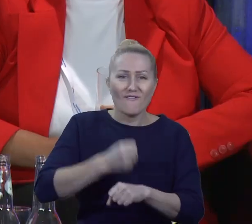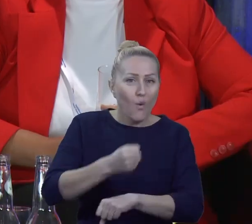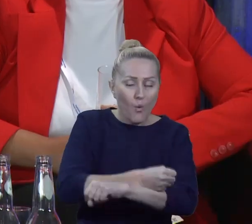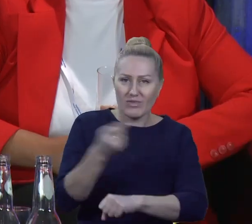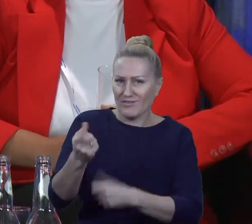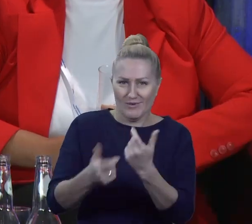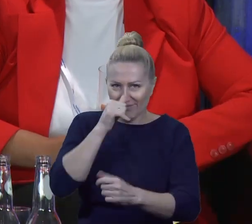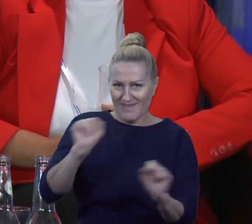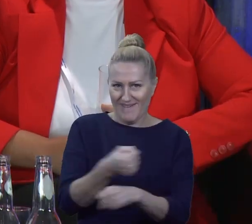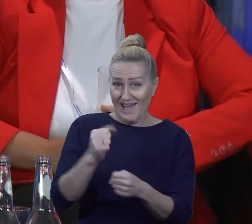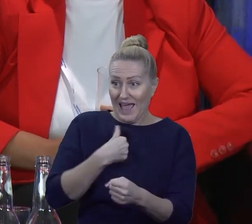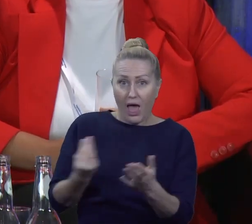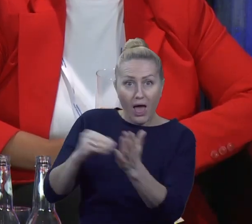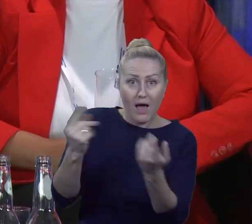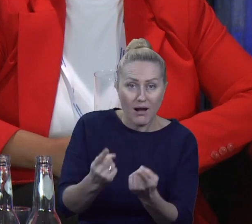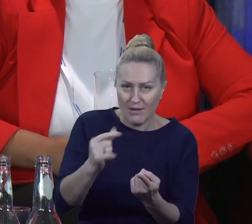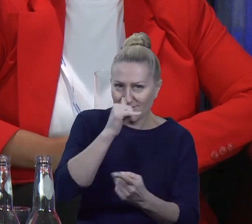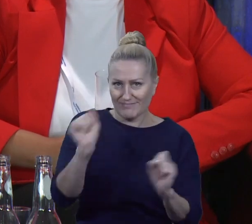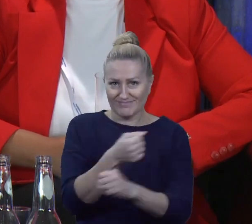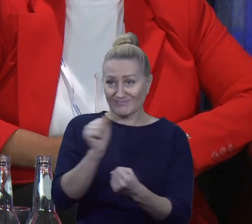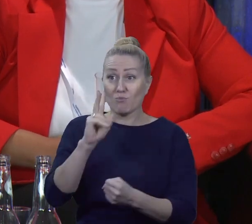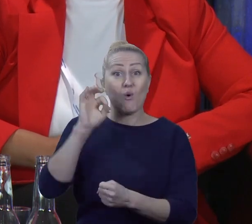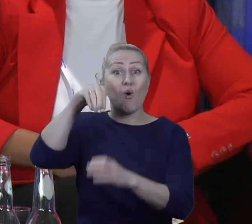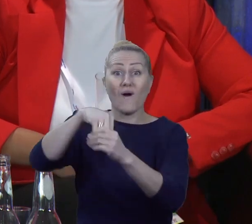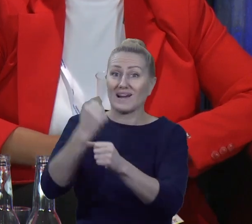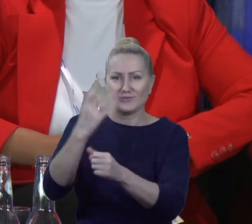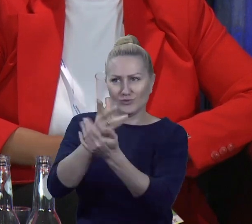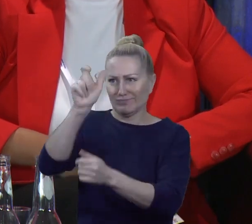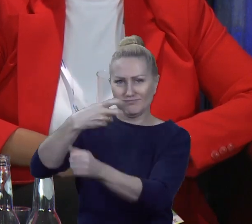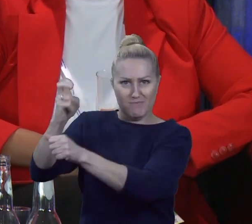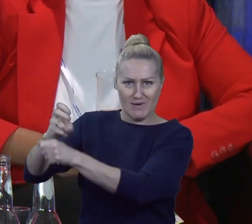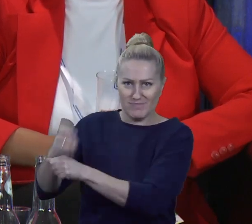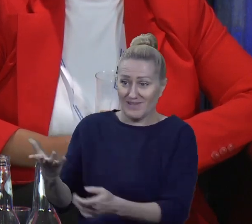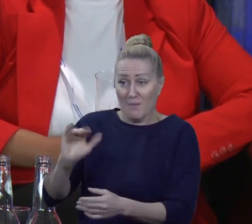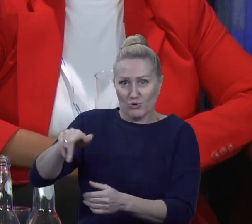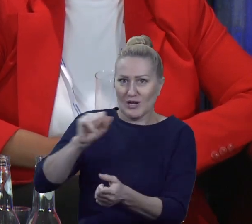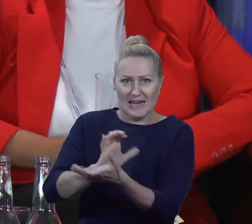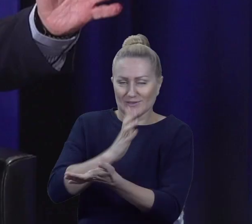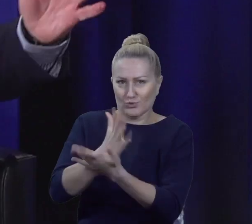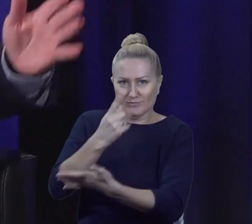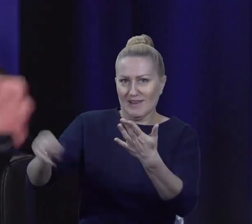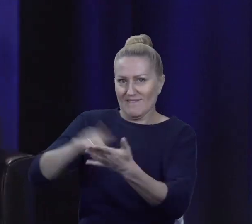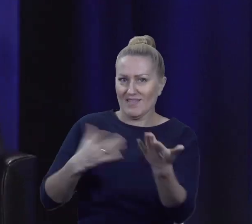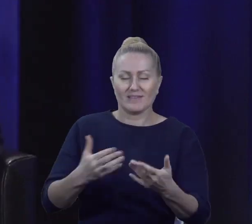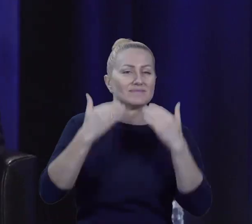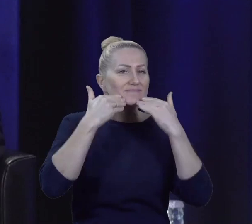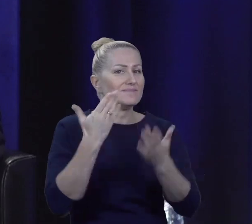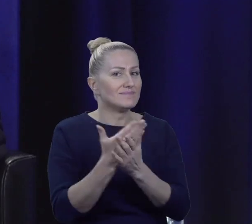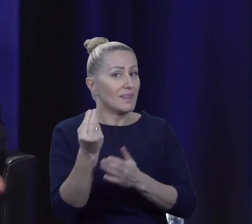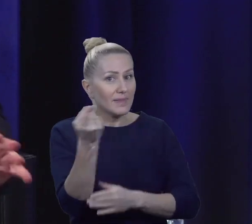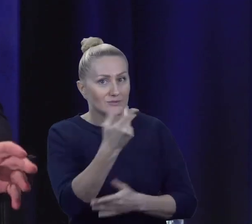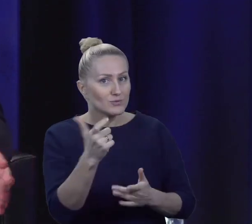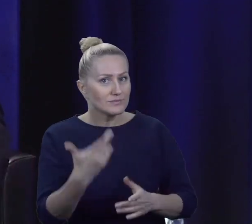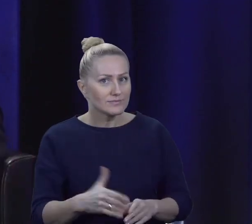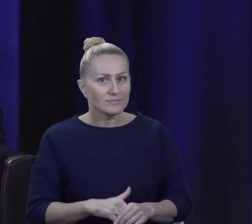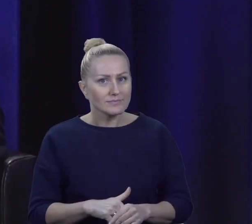wyborczy, bo po prostu by nikt w tej gazecie już nie pracował i może nawet tej gazety nie było. Dobrze, dziękuję. Pan burmistrz jeszcze? Bardzo